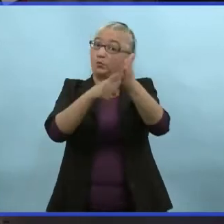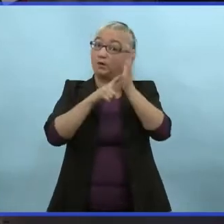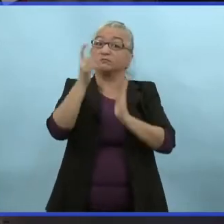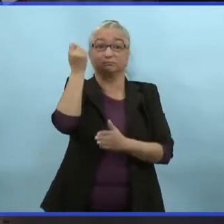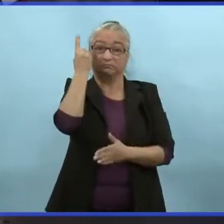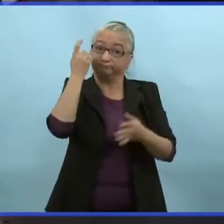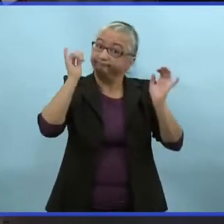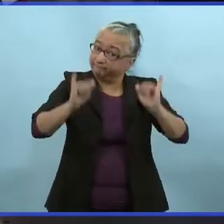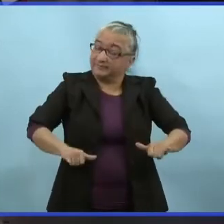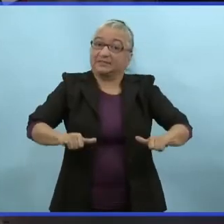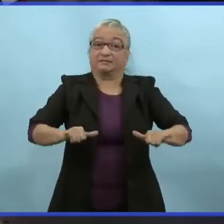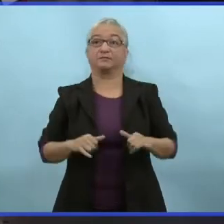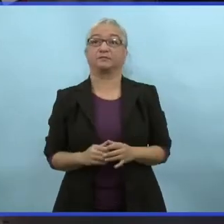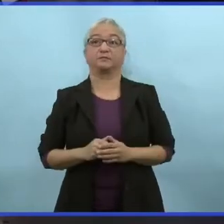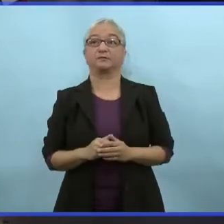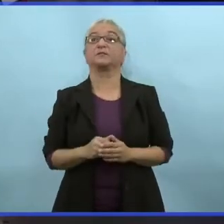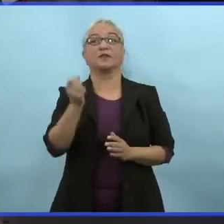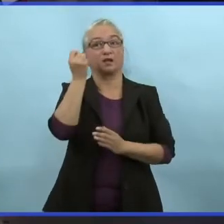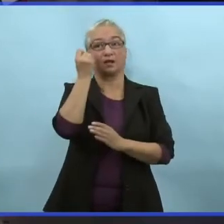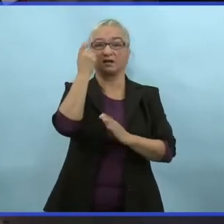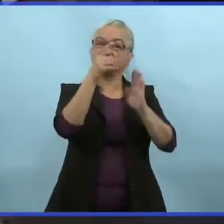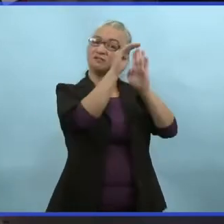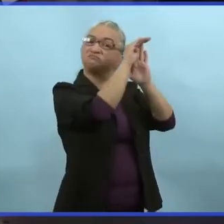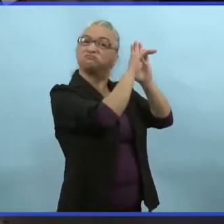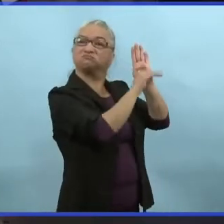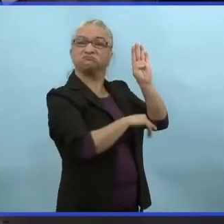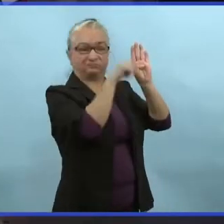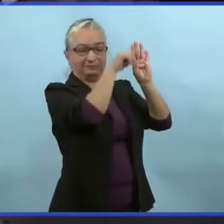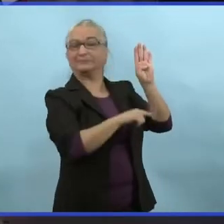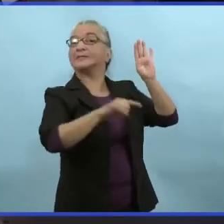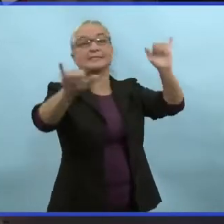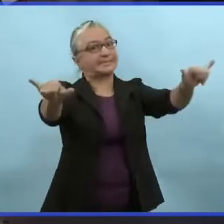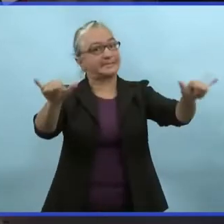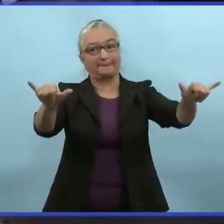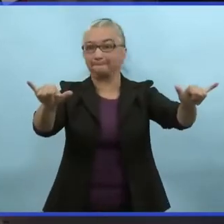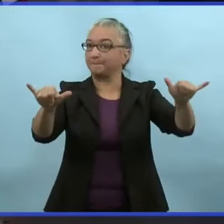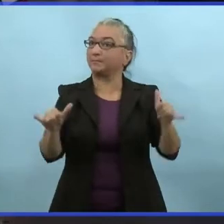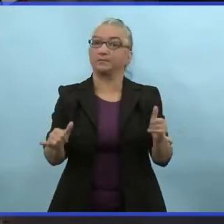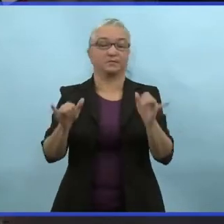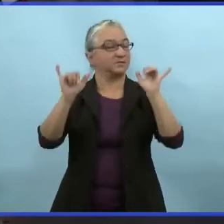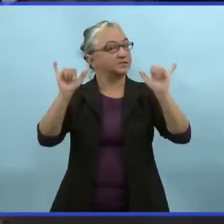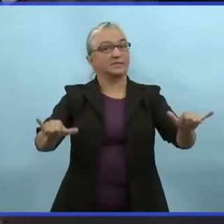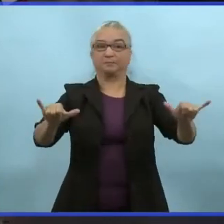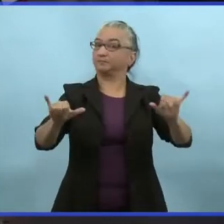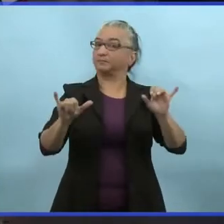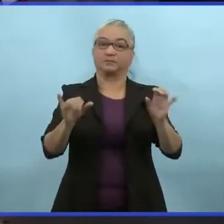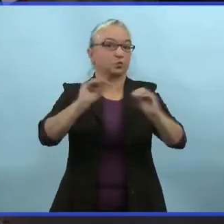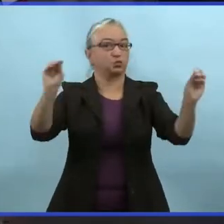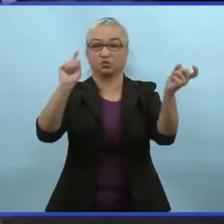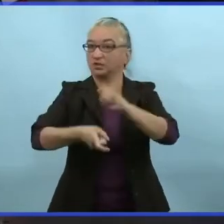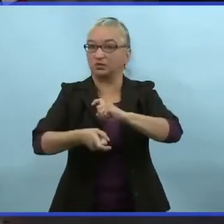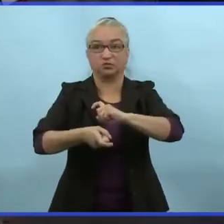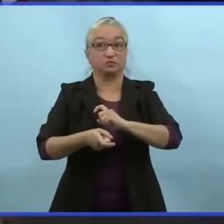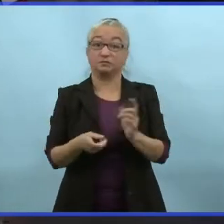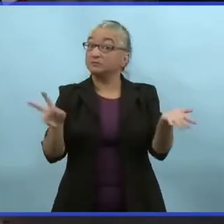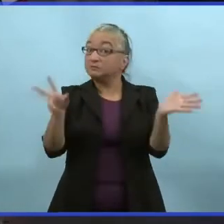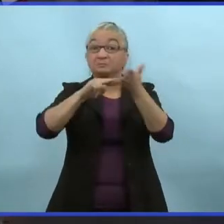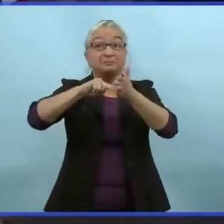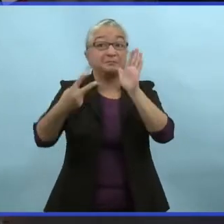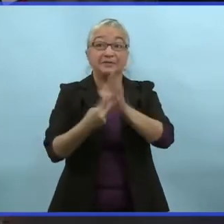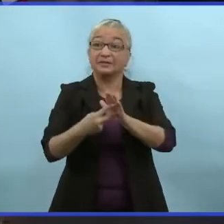limite en termes de capacité. Les autres ordres de santé publique continuent de ne pas changer